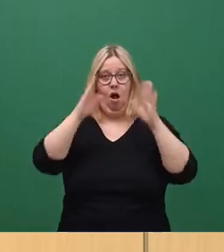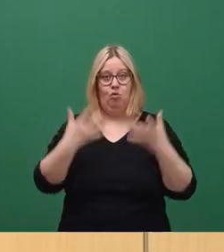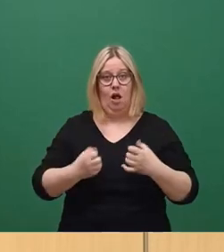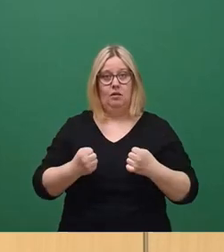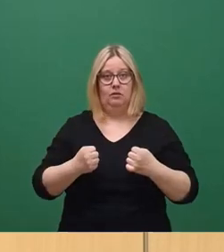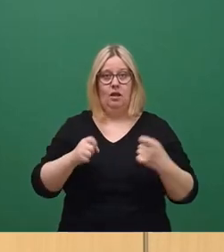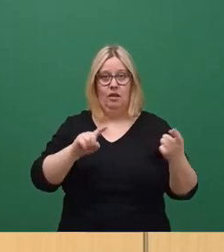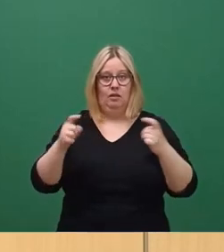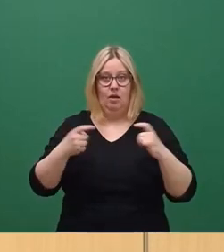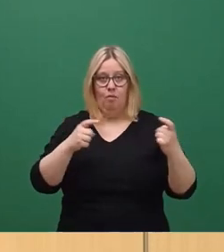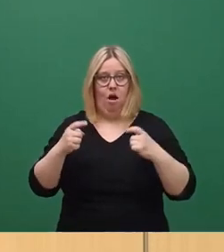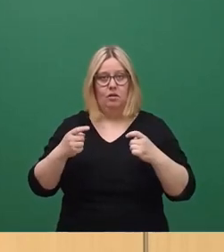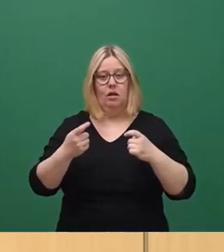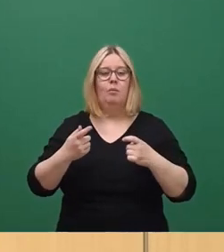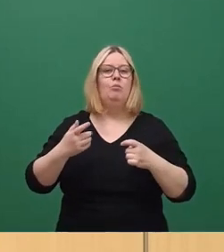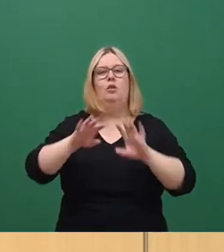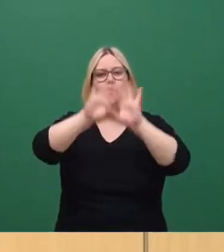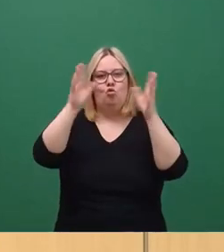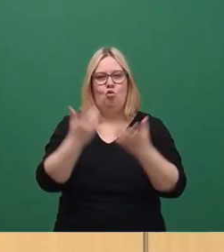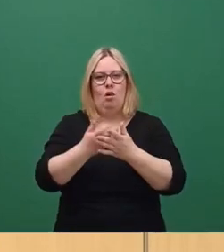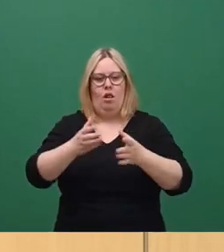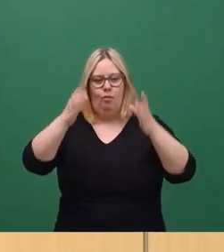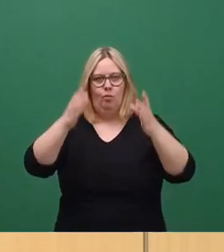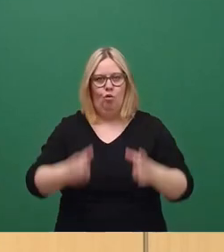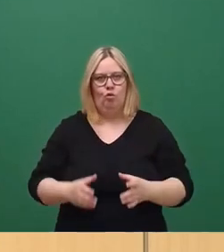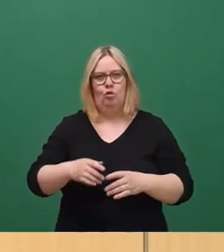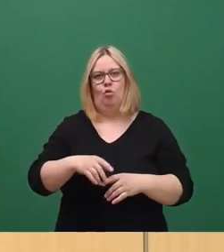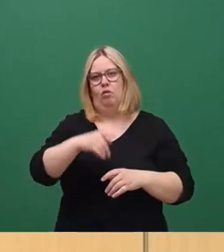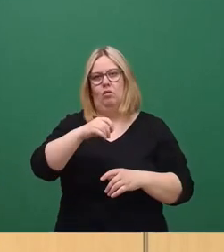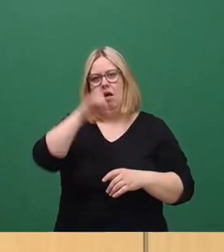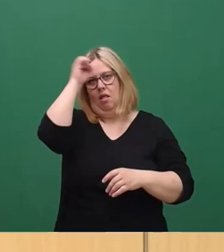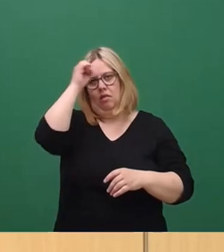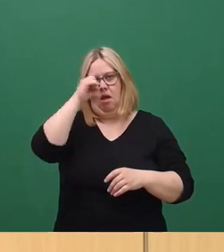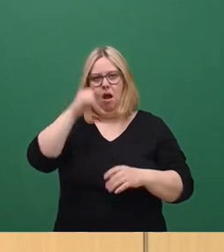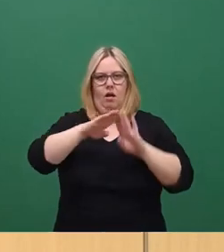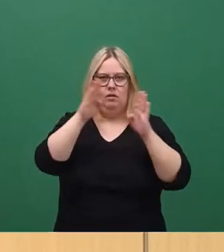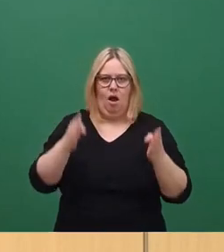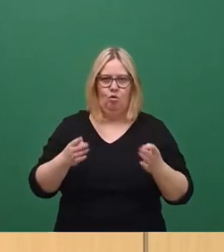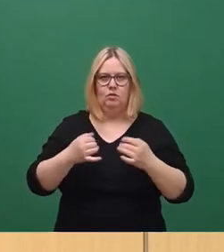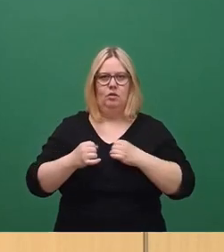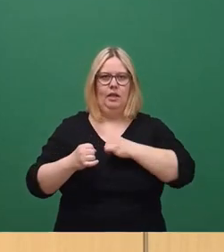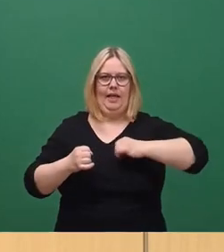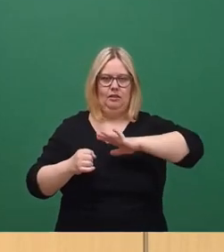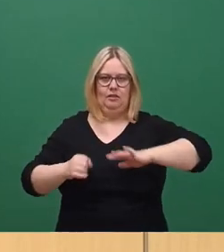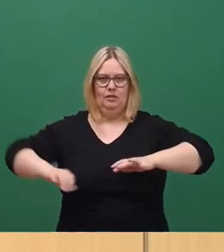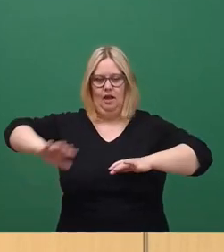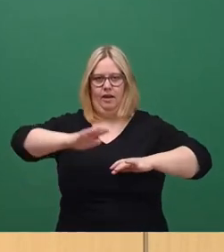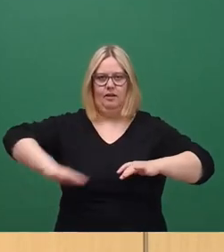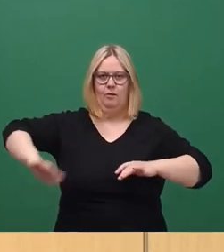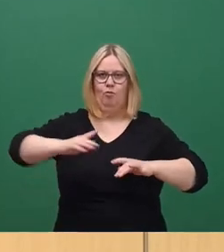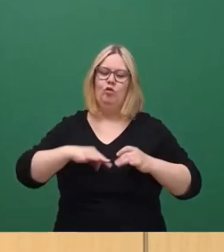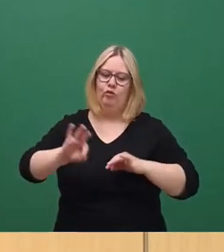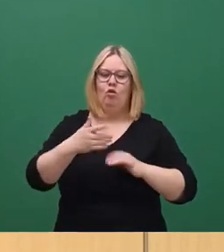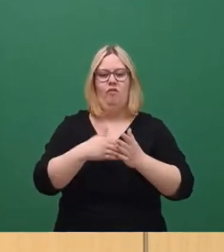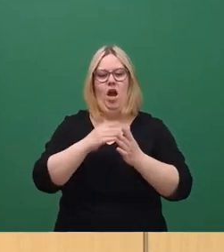wir mit dem Kugelbrunnen zusätzlich zum Narrenhäusel der Sanierung des Kugelbrunns auf der rechten Seite heute vielleicht einen Startschuss für die weiteren